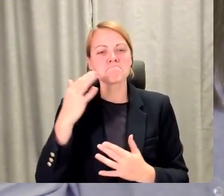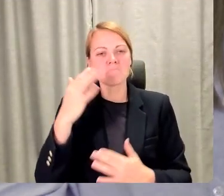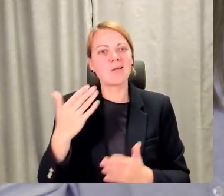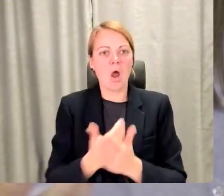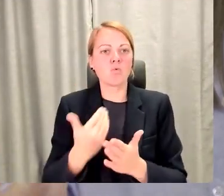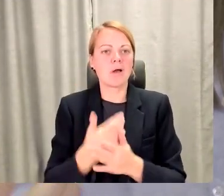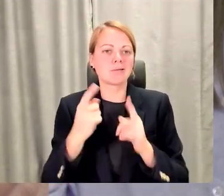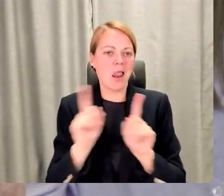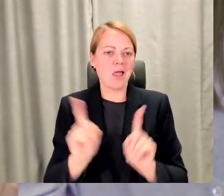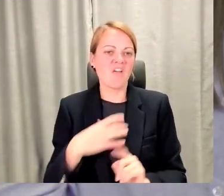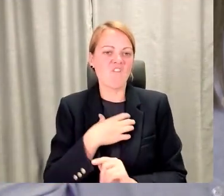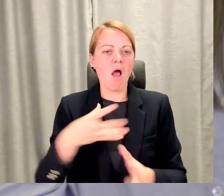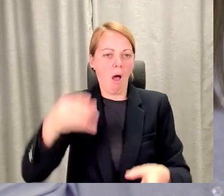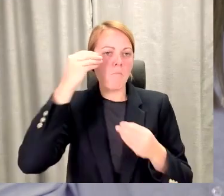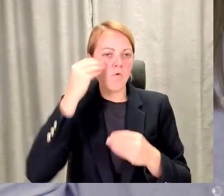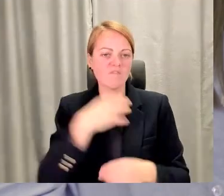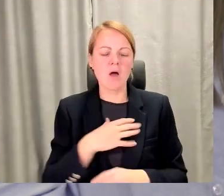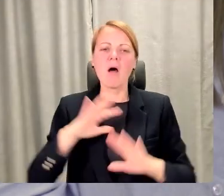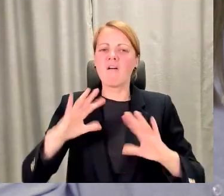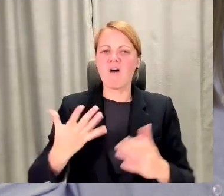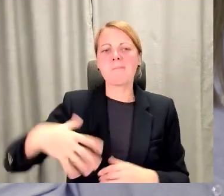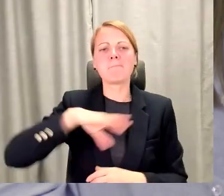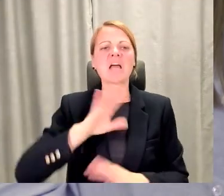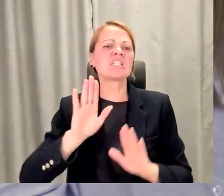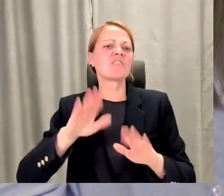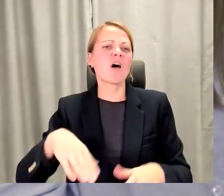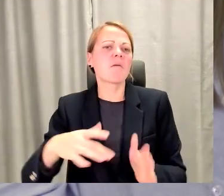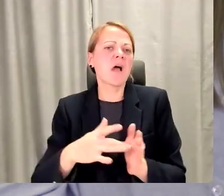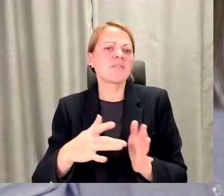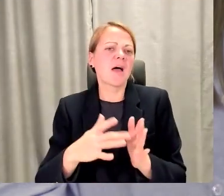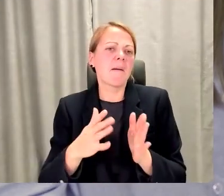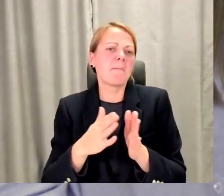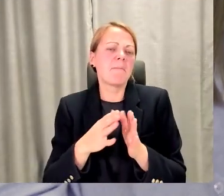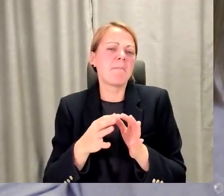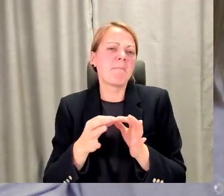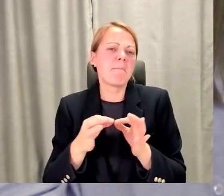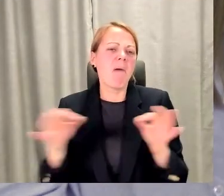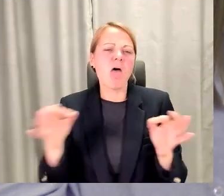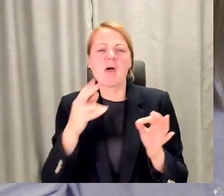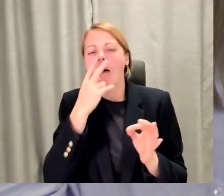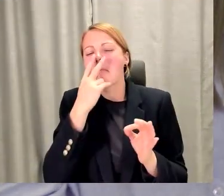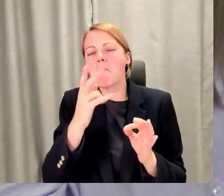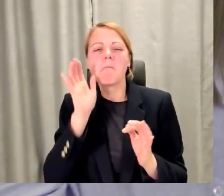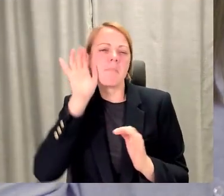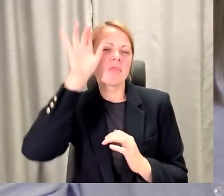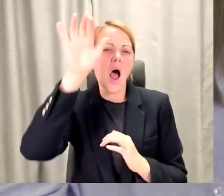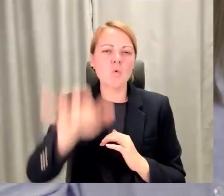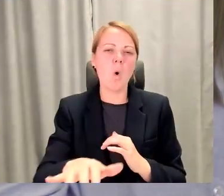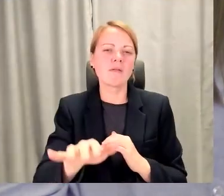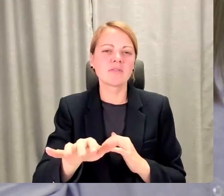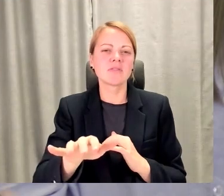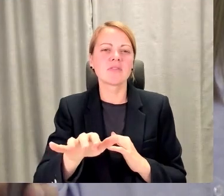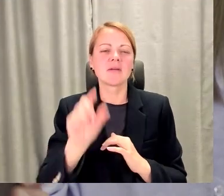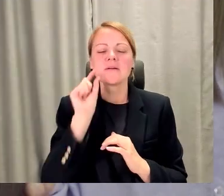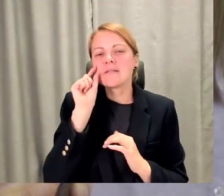Vai mēs varam vispār kaut kādā mērā ieskatīties nākotnē un vismaz kaut kādā